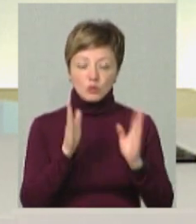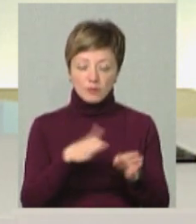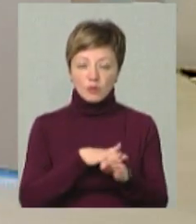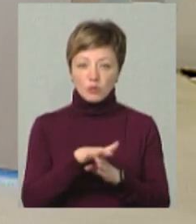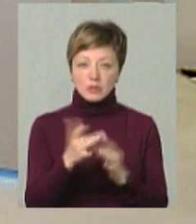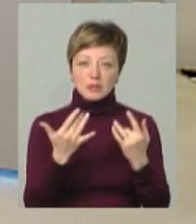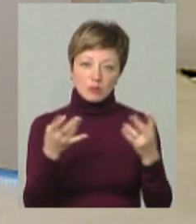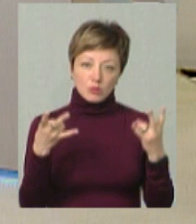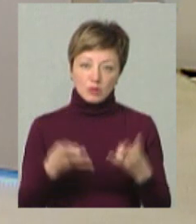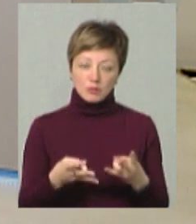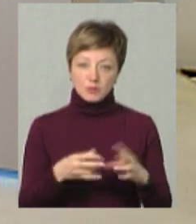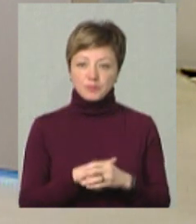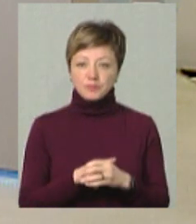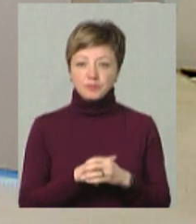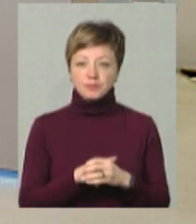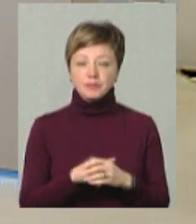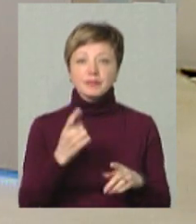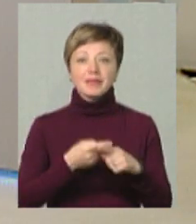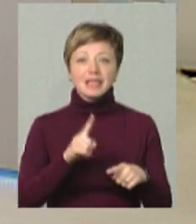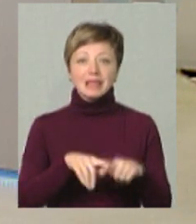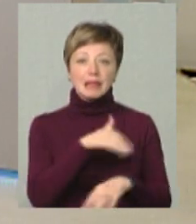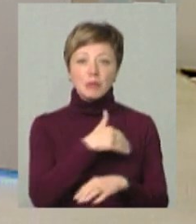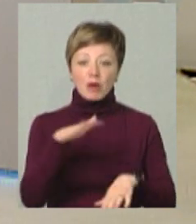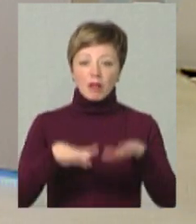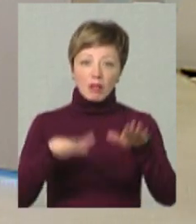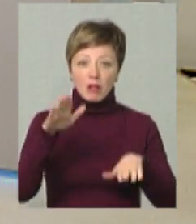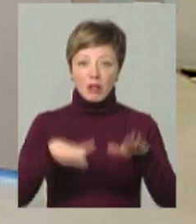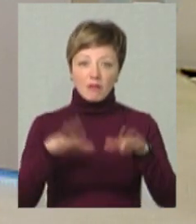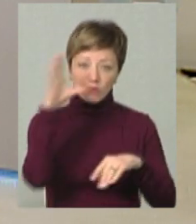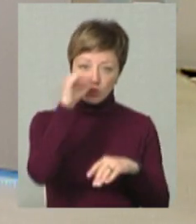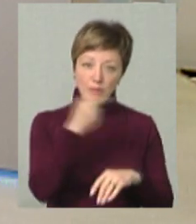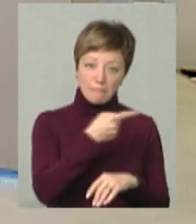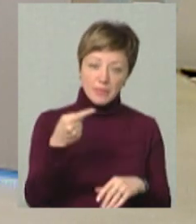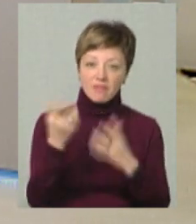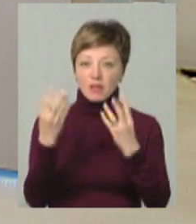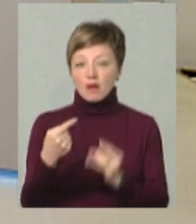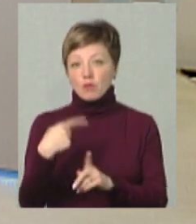будемо виконувати, скільки потрібно. А оці коливання температур, про які ви зауважили, коли вночі мінус,